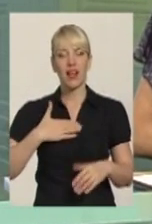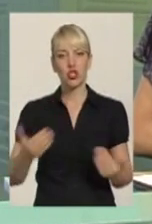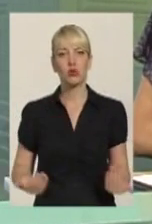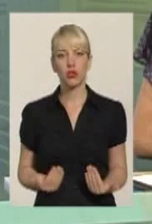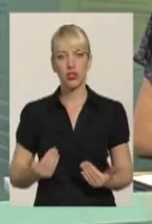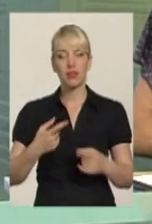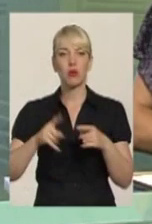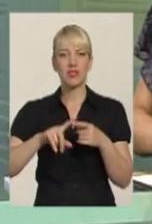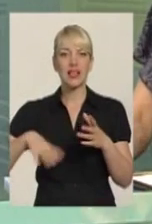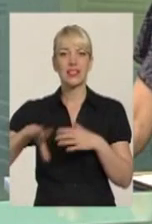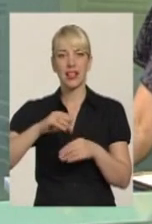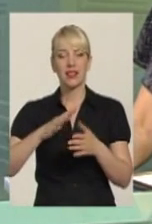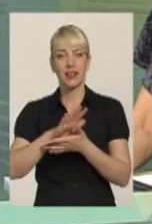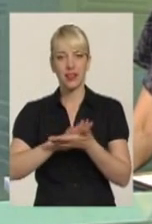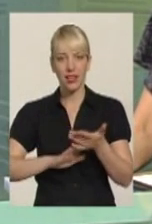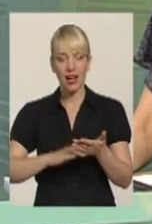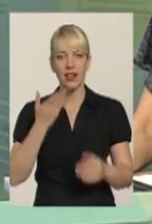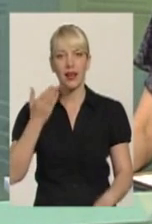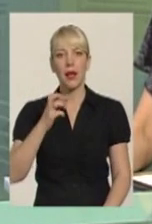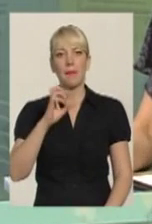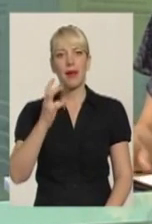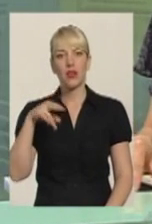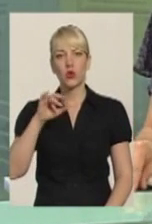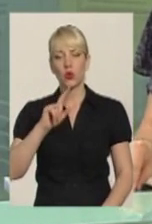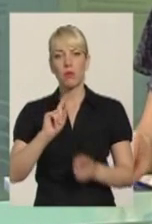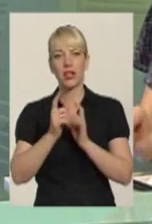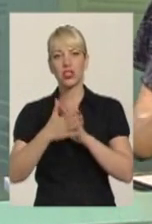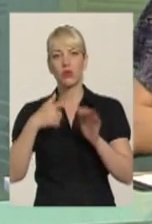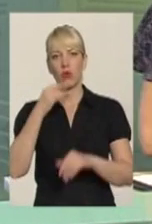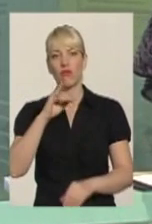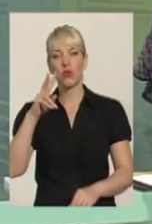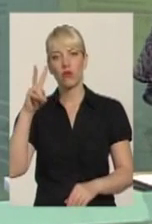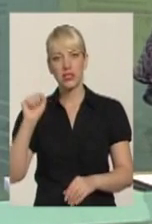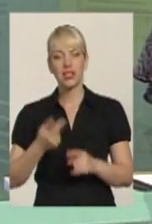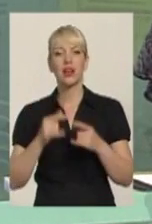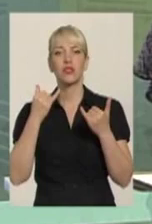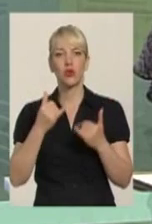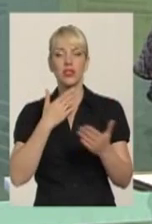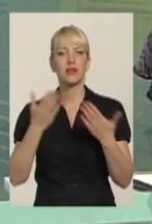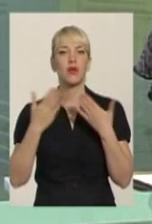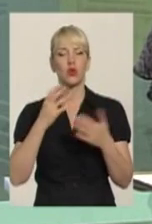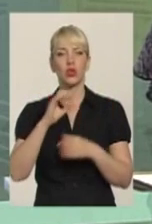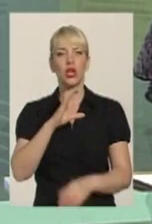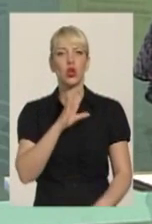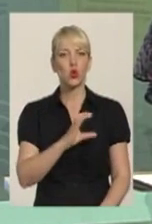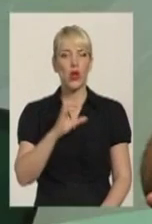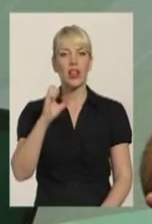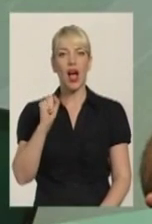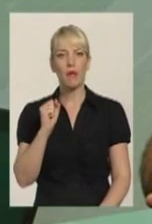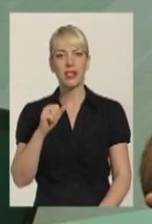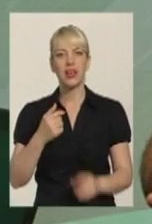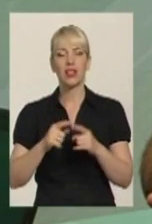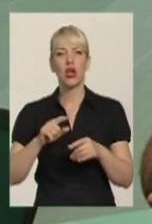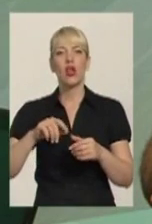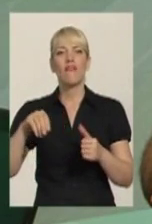Я Анна Бендюх, переклад на жестову мову Оксани Фіновської. І спілкуємося про це із Суреном Аветяном, головою